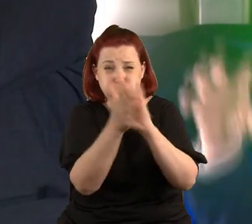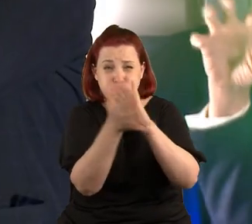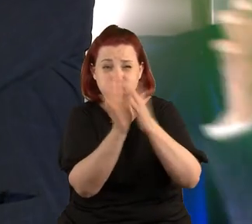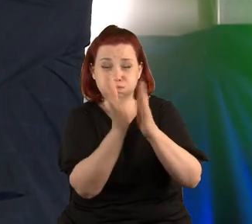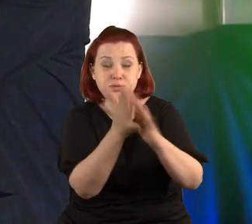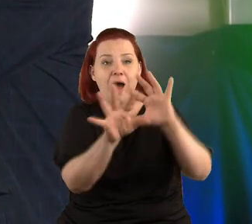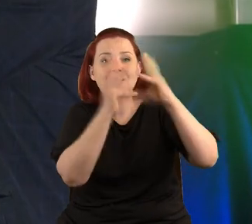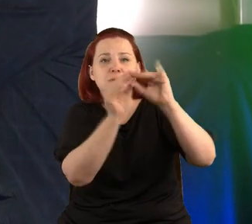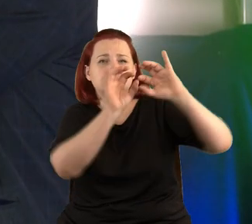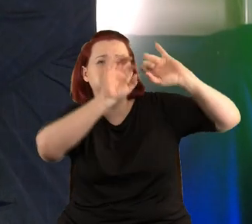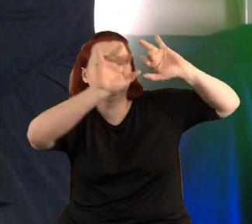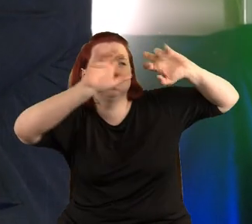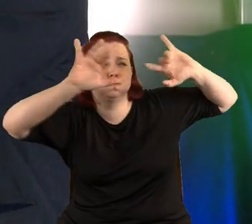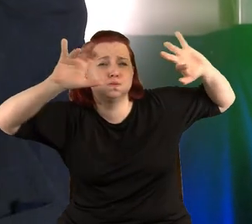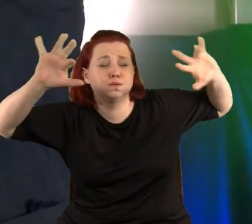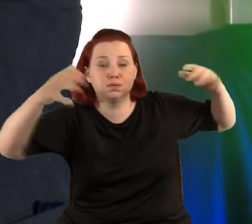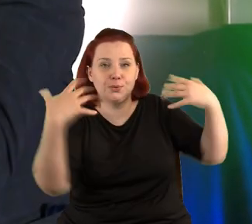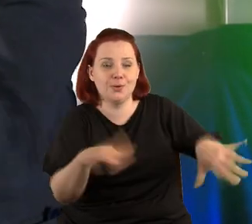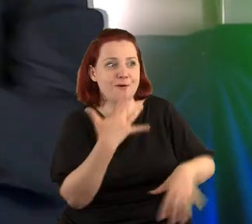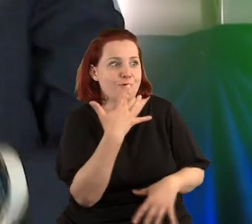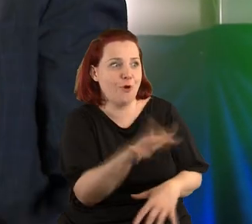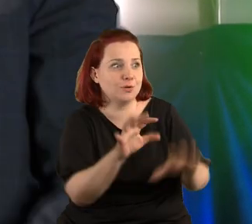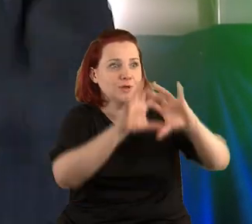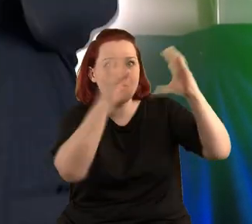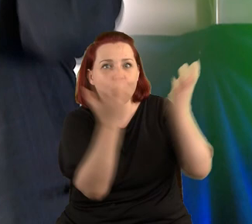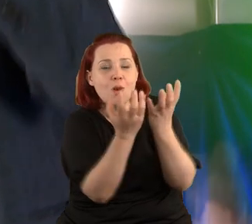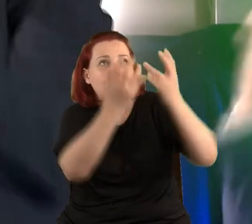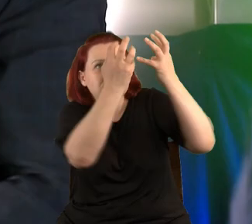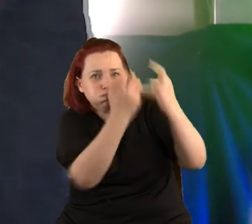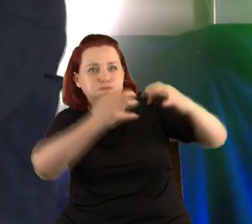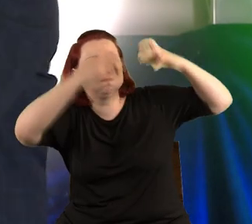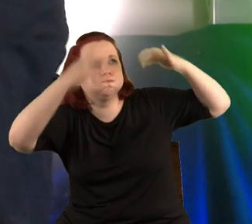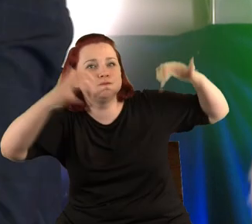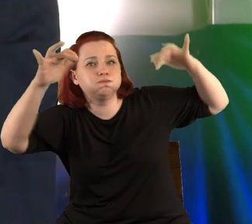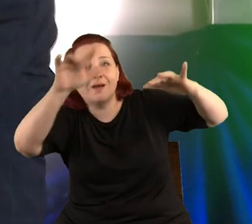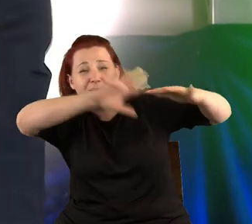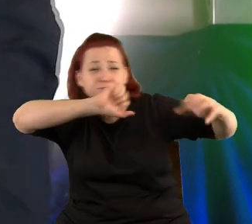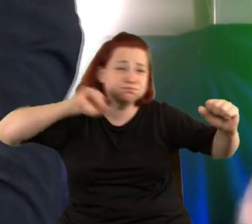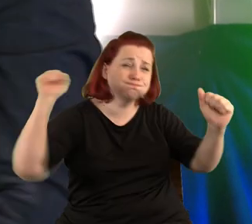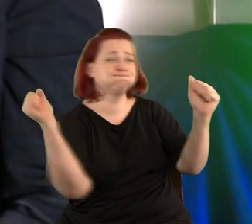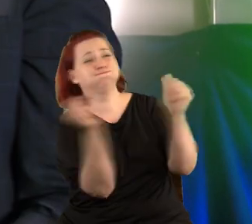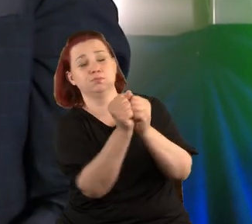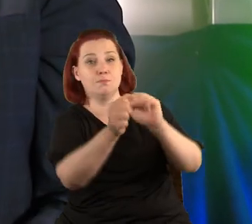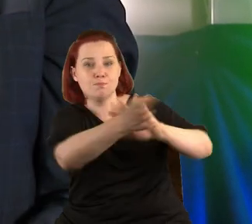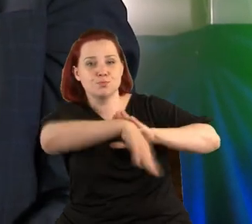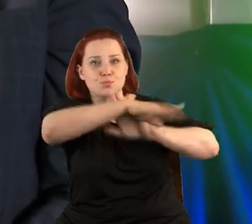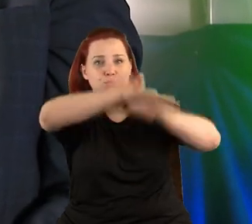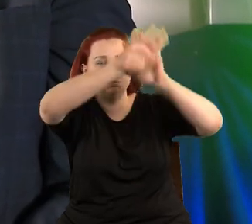wszystkie śmiertelnie gorące kule unoszą się w śmiertelnie zimnej pustce.